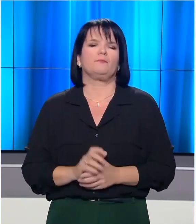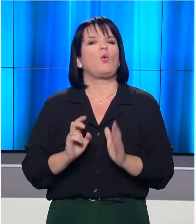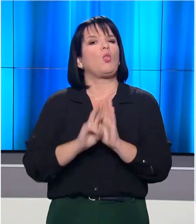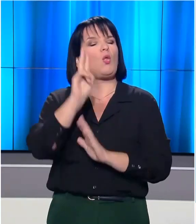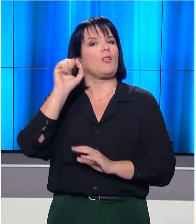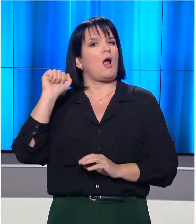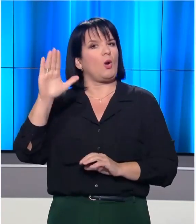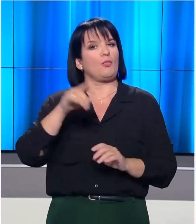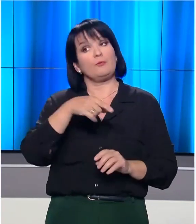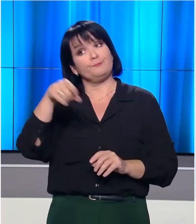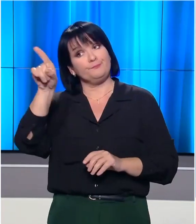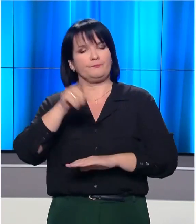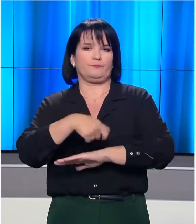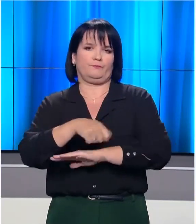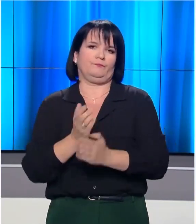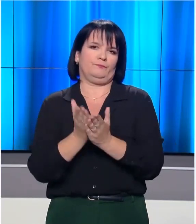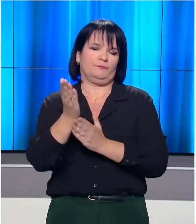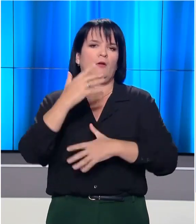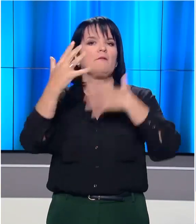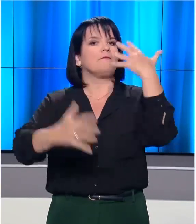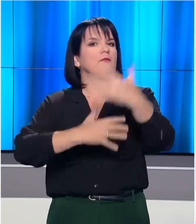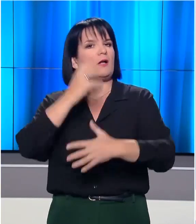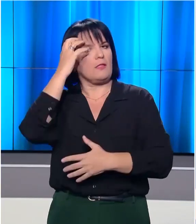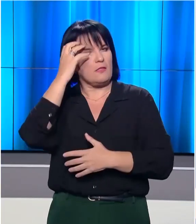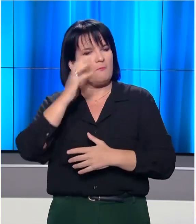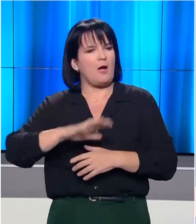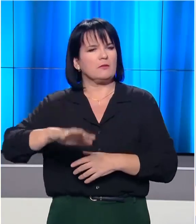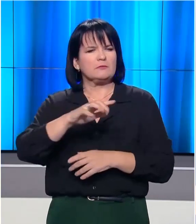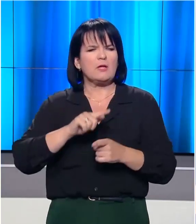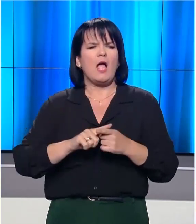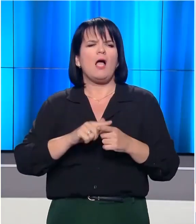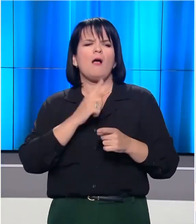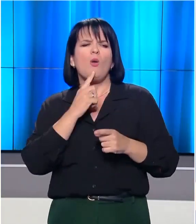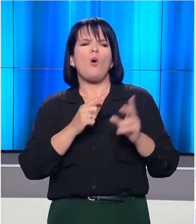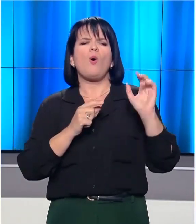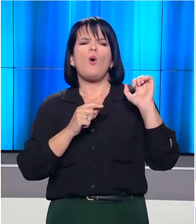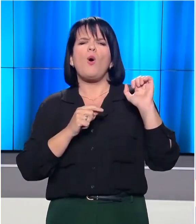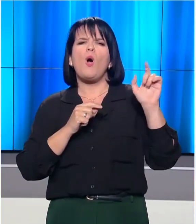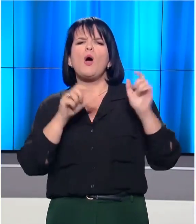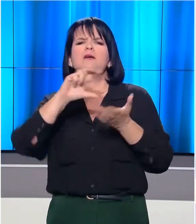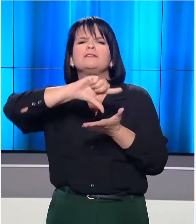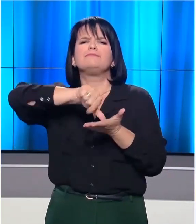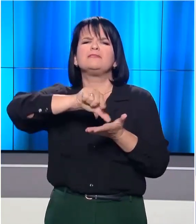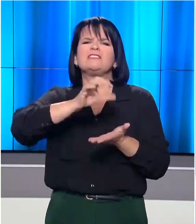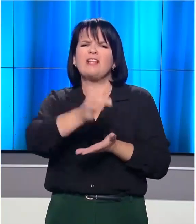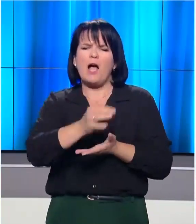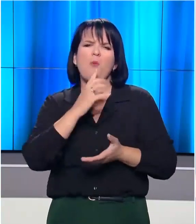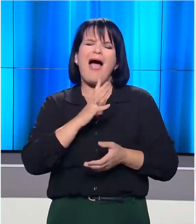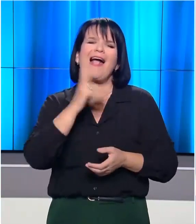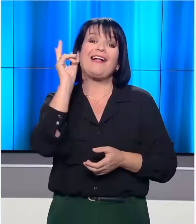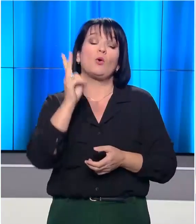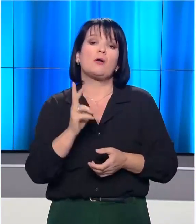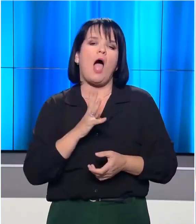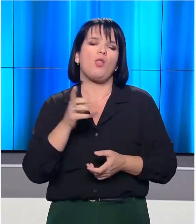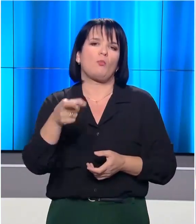Δωδεκααλλοδαπείοι οδηγούνται στη δικαιοσύνη ως υπεύθυνοι για τα επεισόδια στη Σάμμο και μάλιστα οι δύο με την κατηγορία της ανθρωποκτονίας. Το νησί